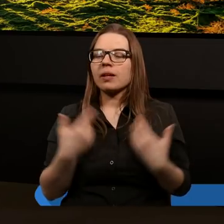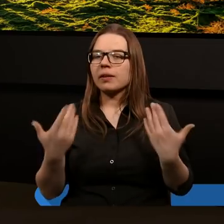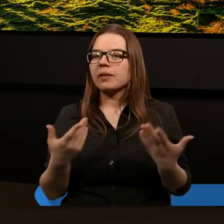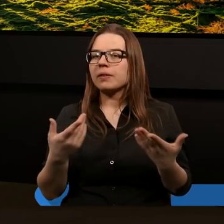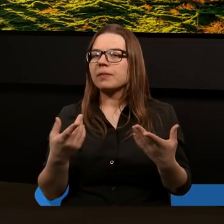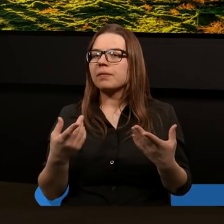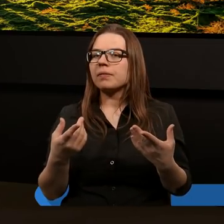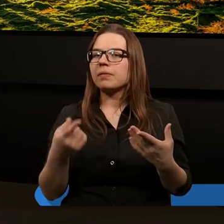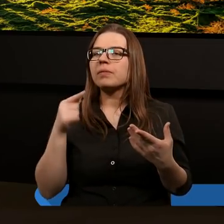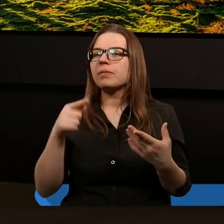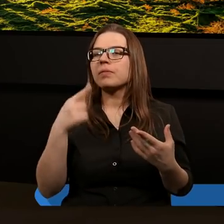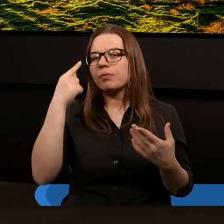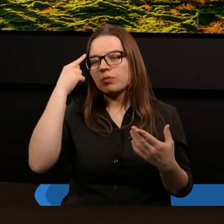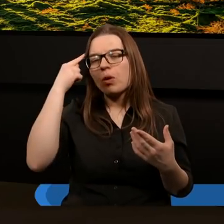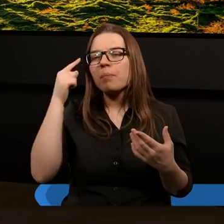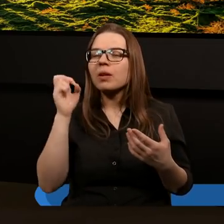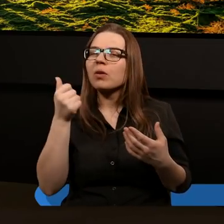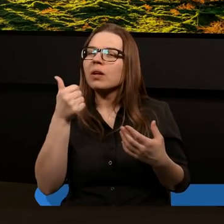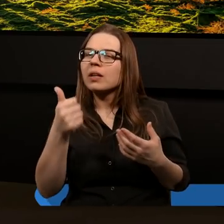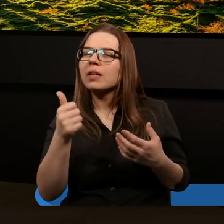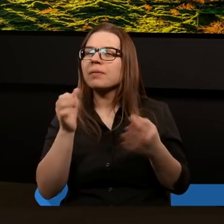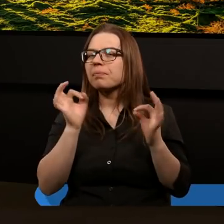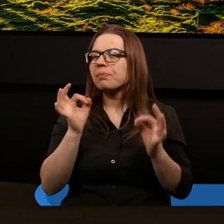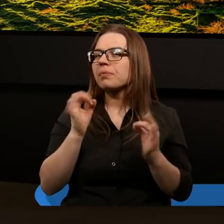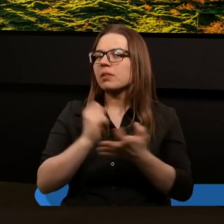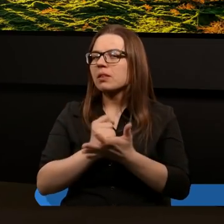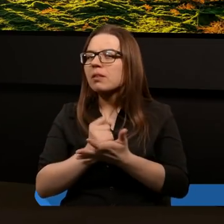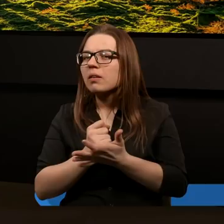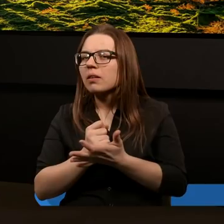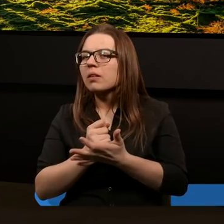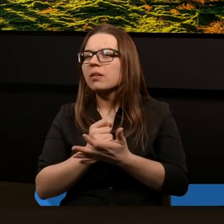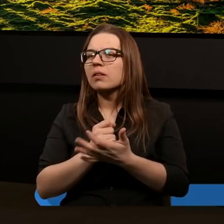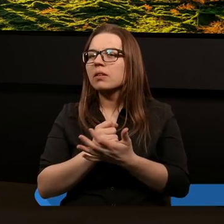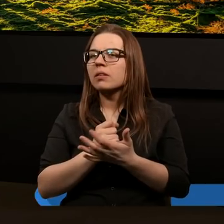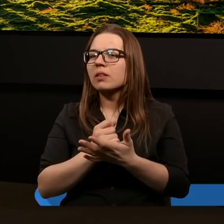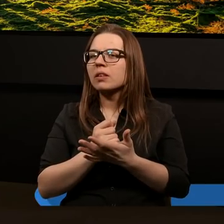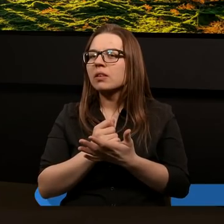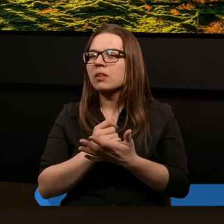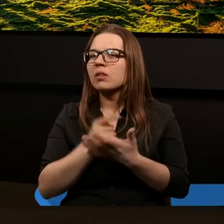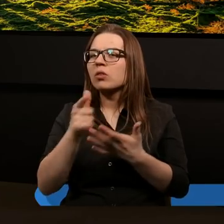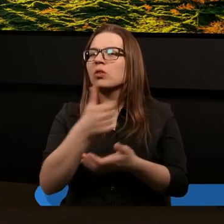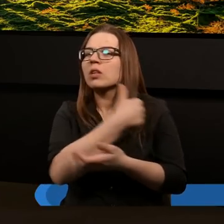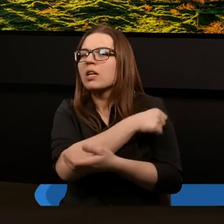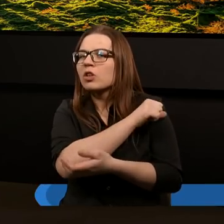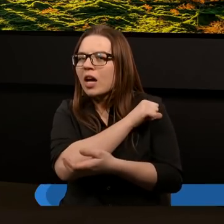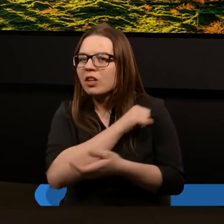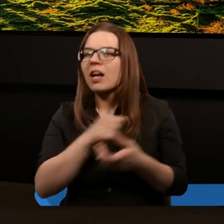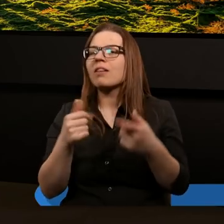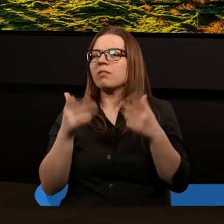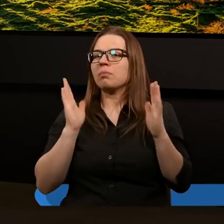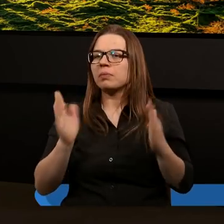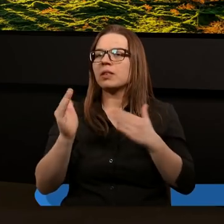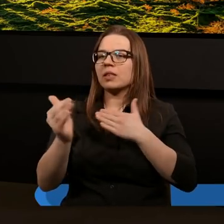tutaj Igor wspomniał o jednej kwestii, był też moment jeden niekorzystny. Chrześcijaństwo wkrótce